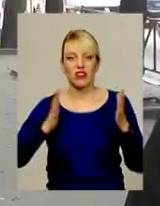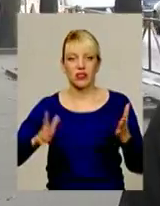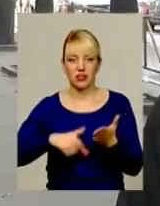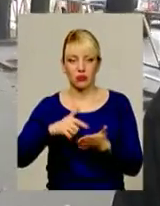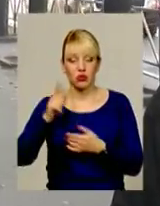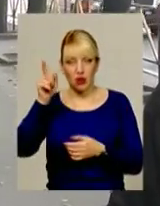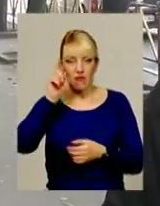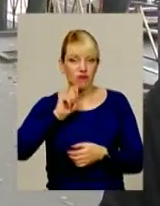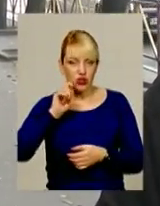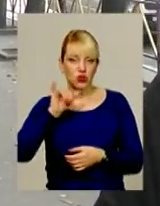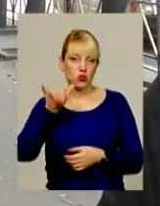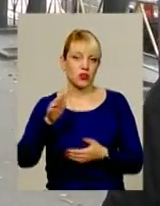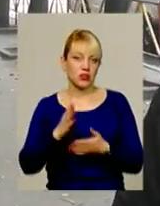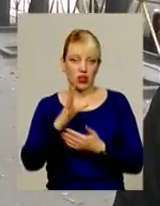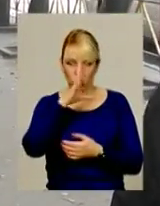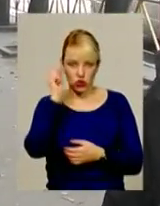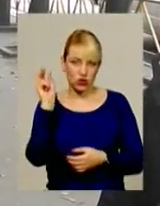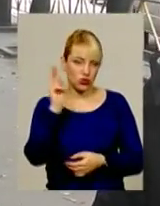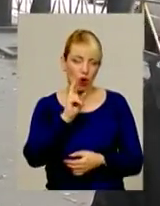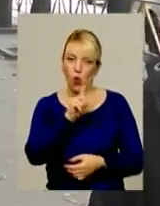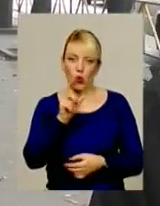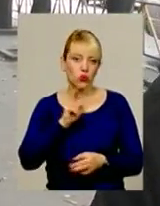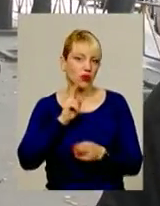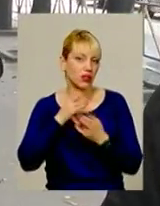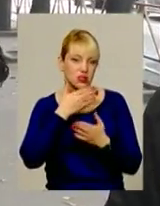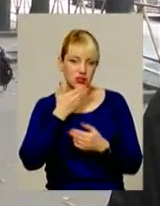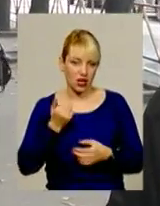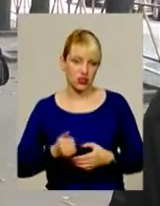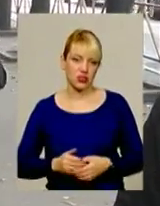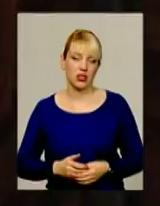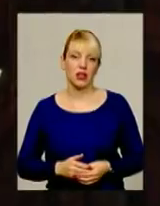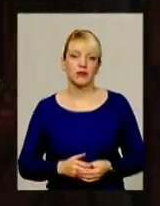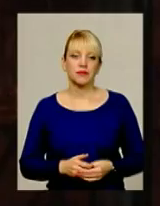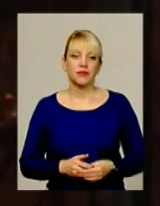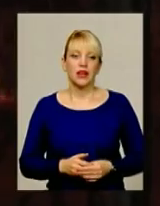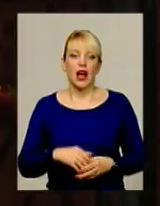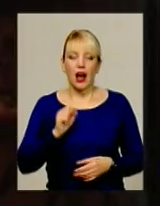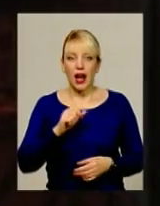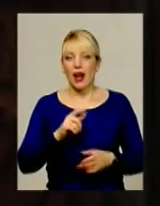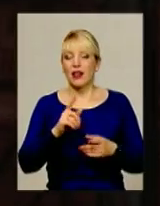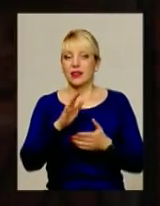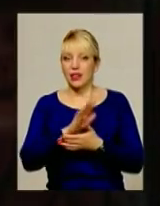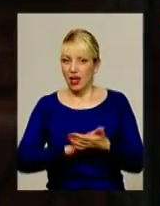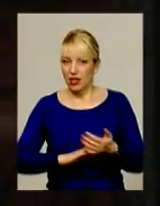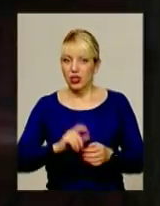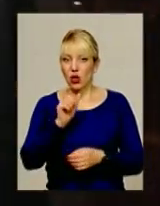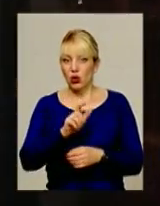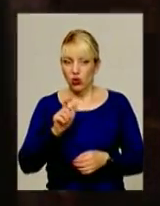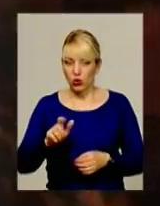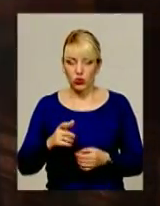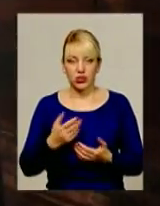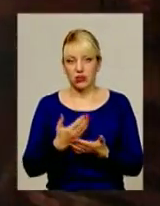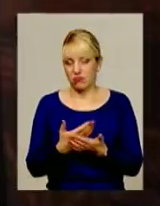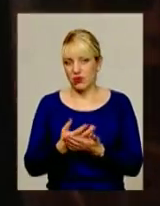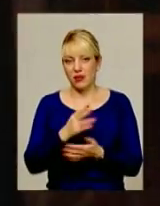нічні тролейбуси, і люди не скаржаться. Думаю, точно гірше від того не буде нікому. А далі парадокс. Містяни начепно не проти